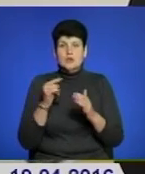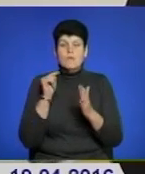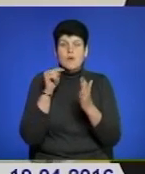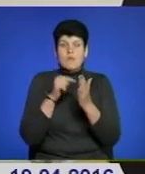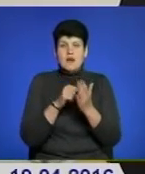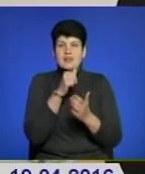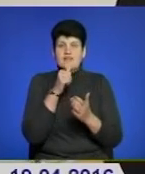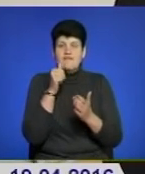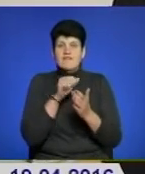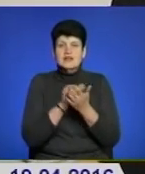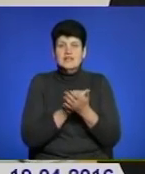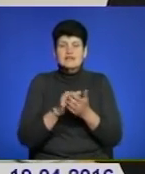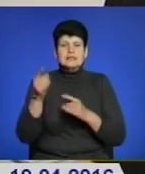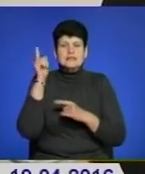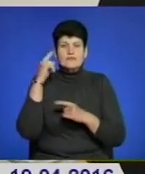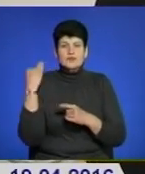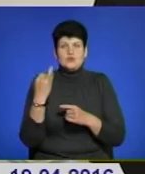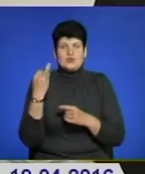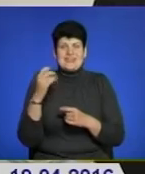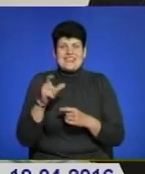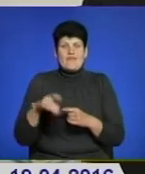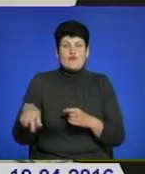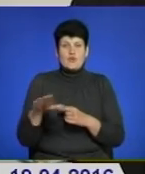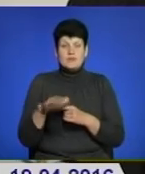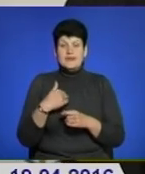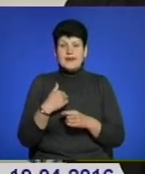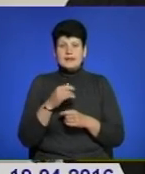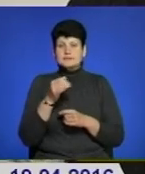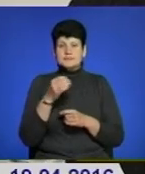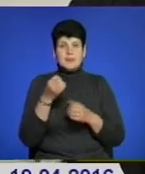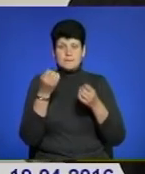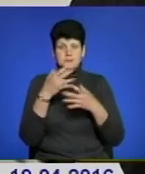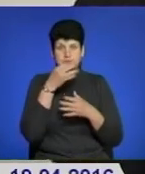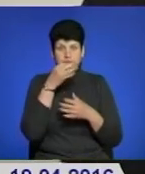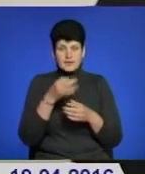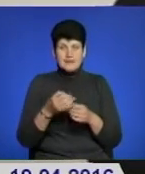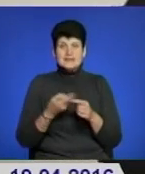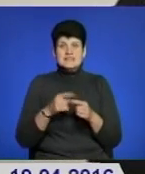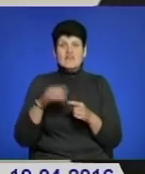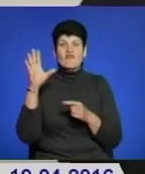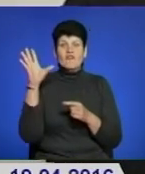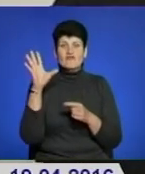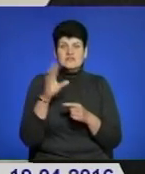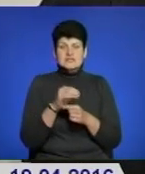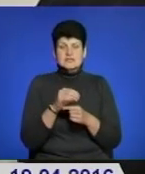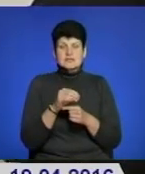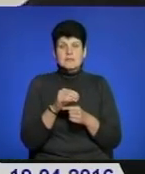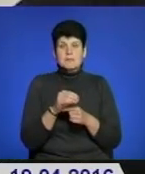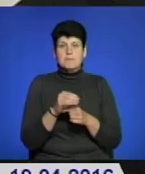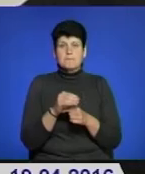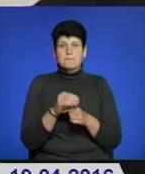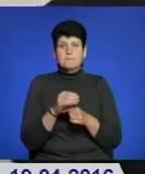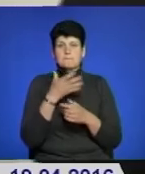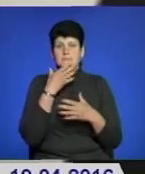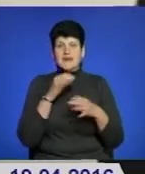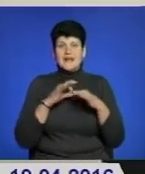Європи. Я не обмовився, тому що ці черепки, ці прикраси,